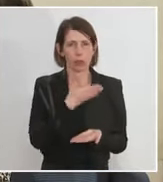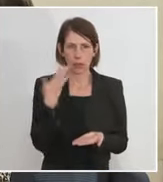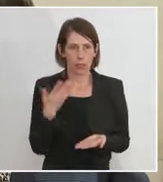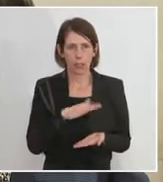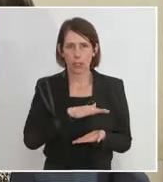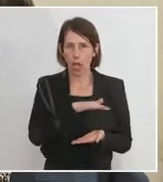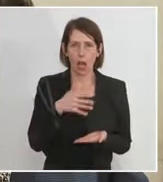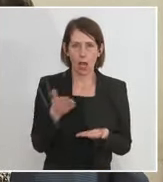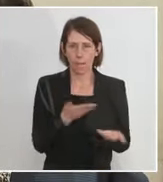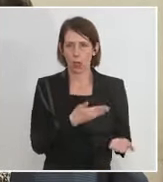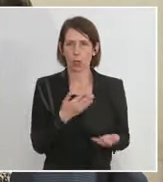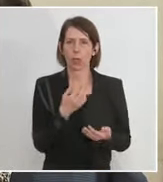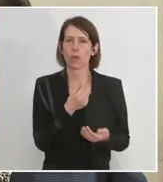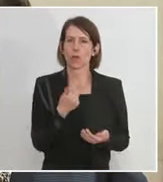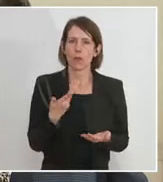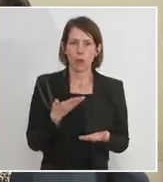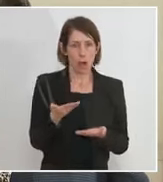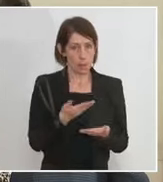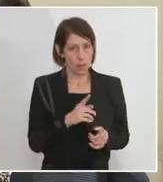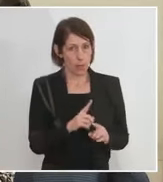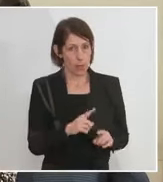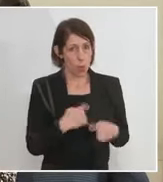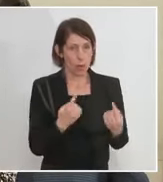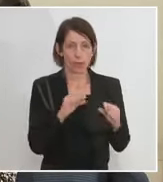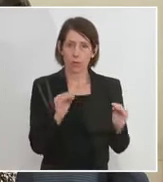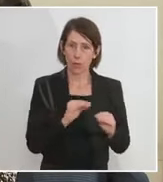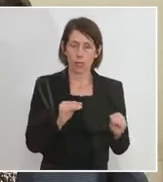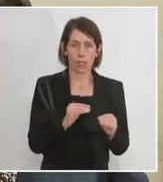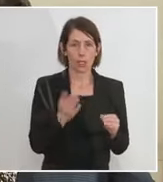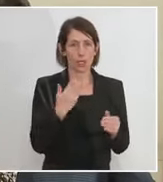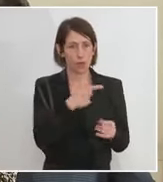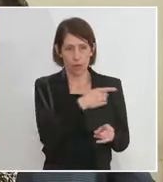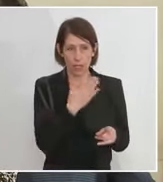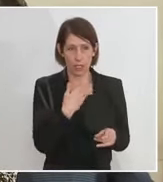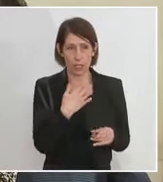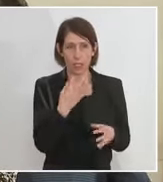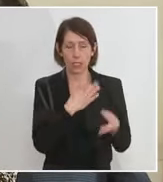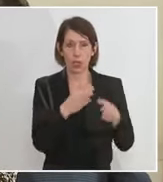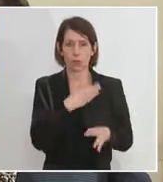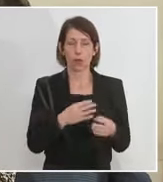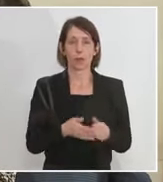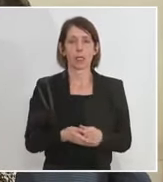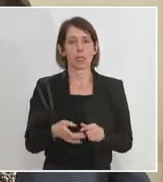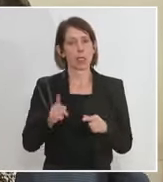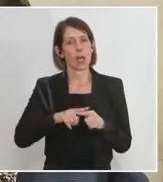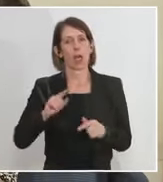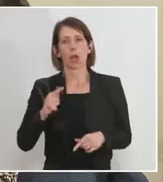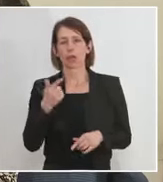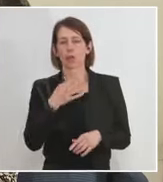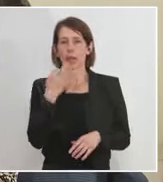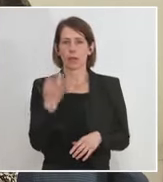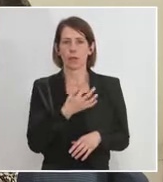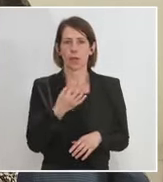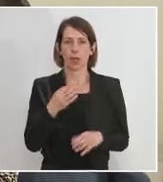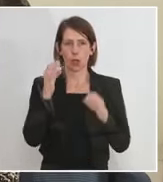dadurch jetzt im ersten Quartal und waren Sie darüber auch nicht informiert? Und die zweite Frage wäre, die ÖVP hat immer wieder von 5